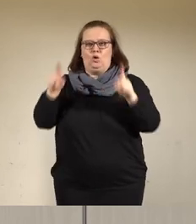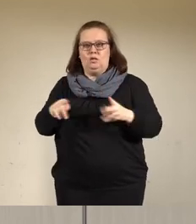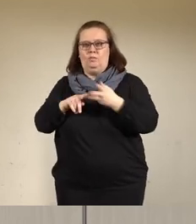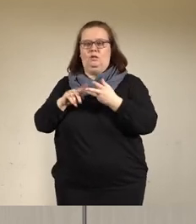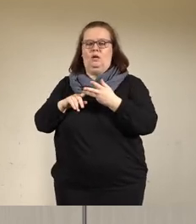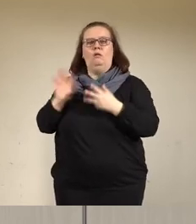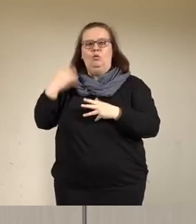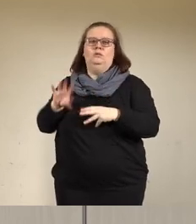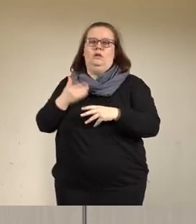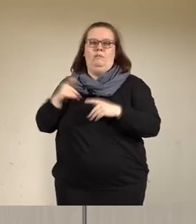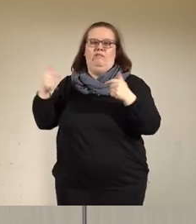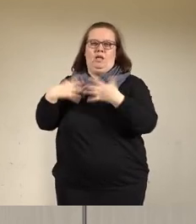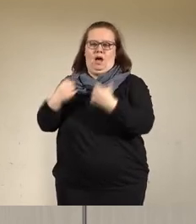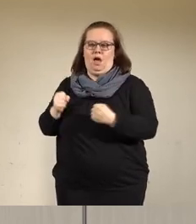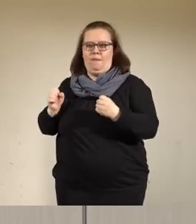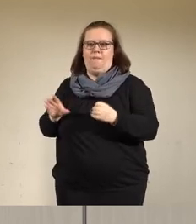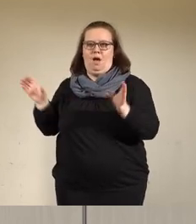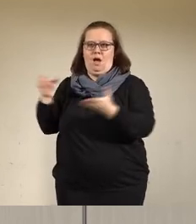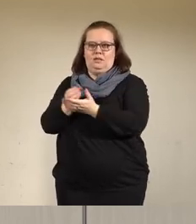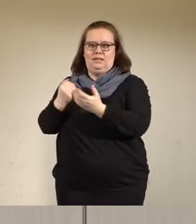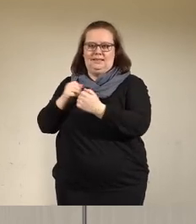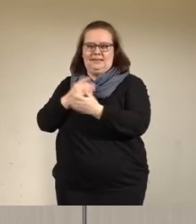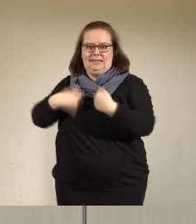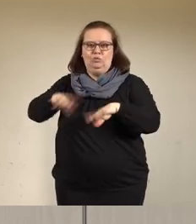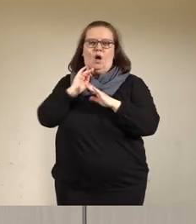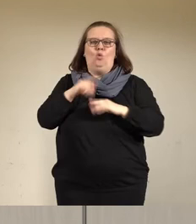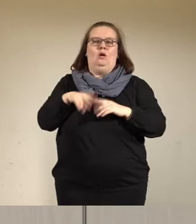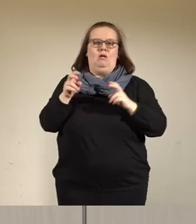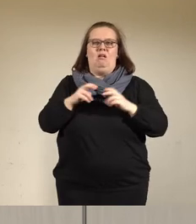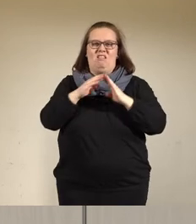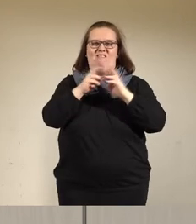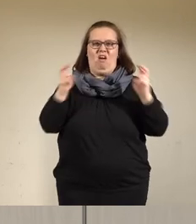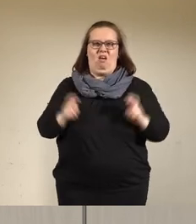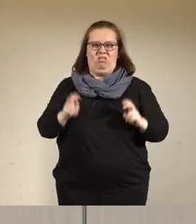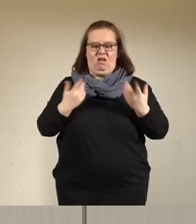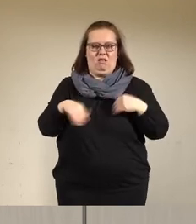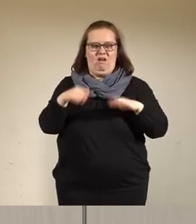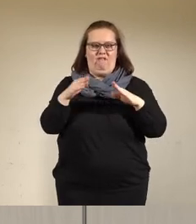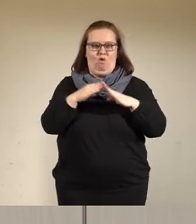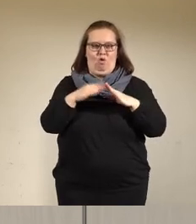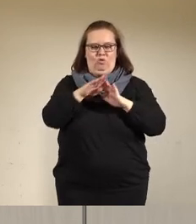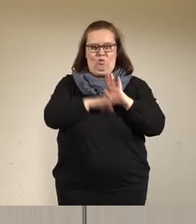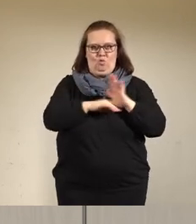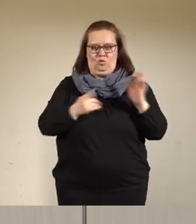Pflegeheimen und natürlich auch die Quarantäneanordnungen. Insgesamt haben wir bis zum bestehenden